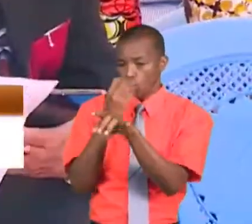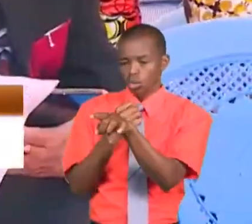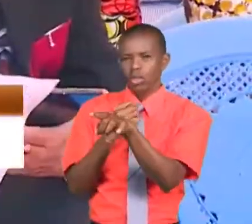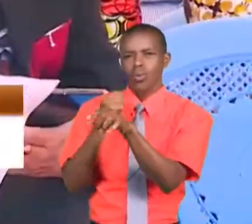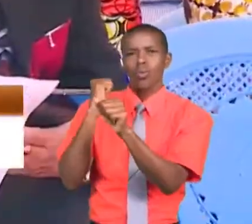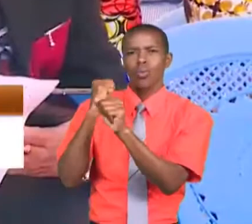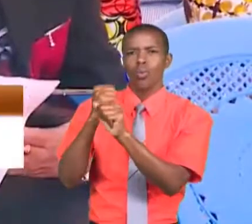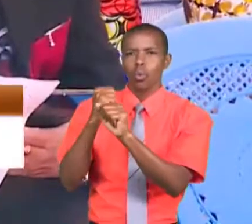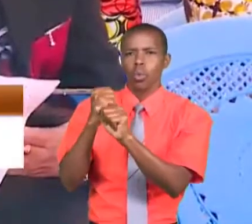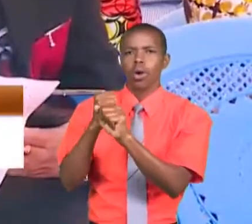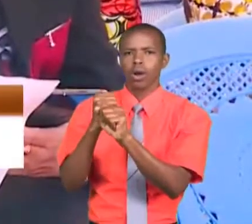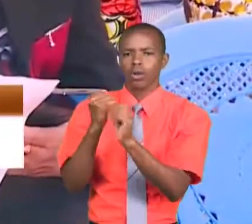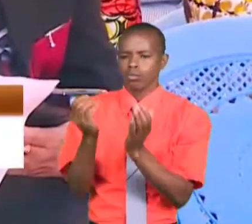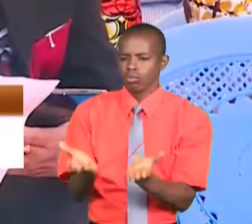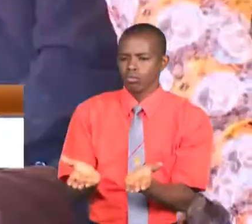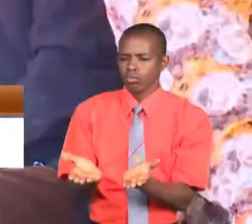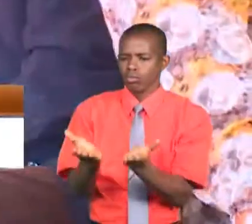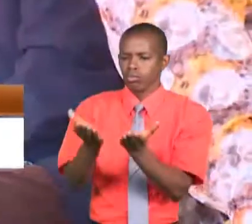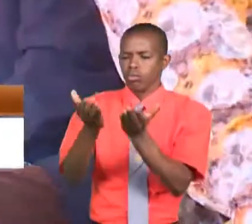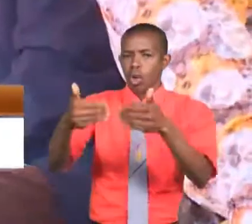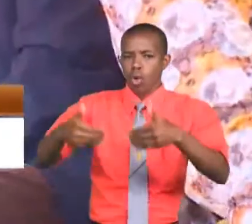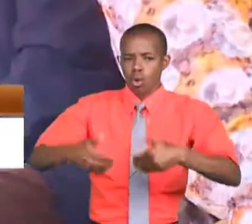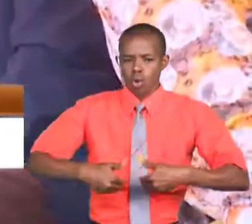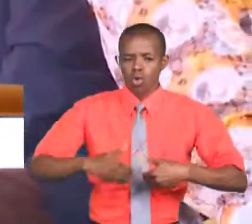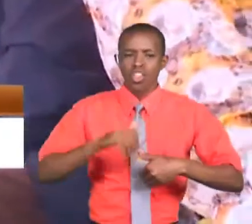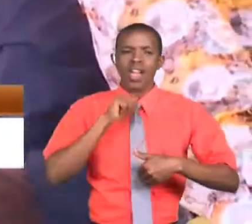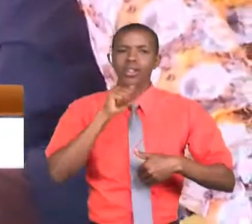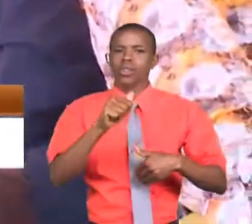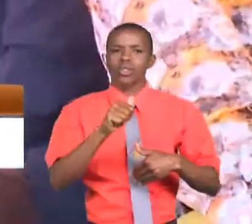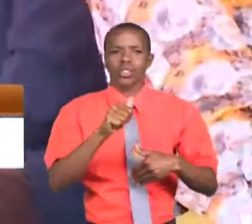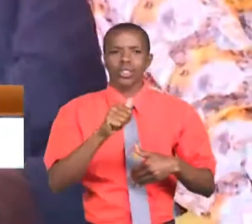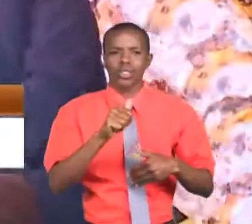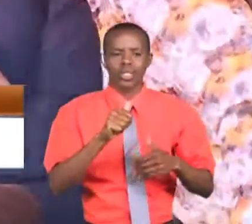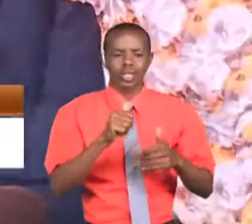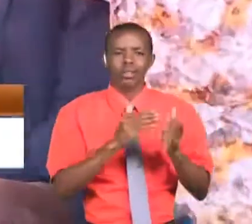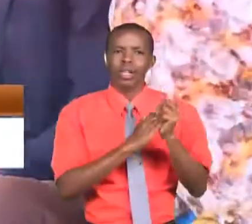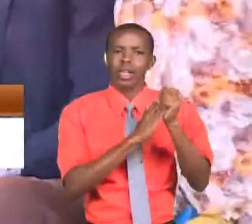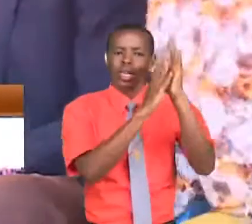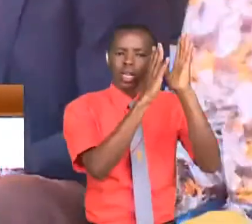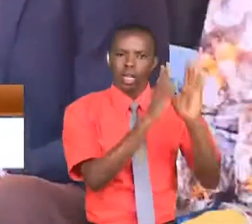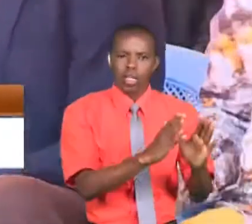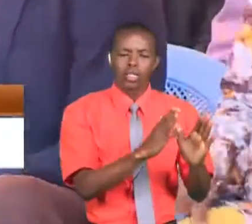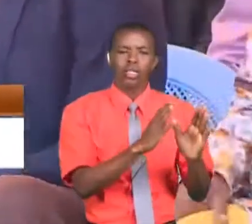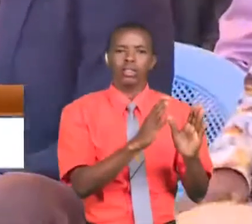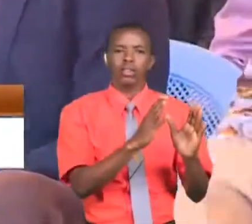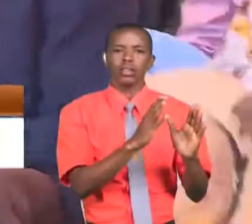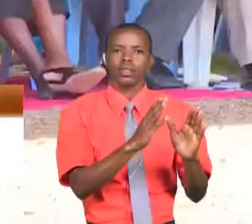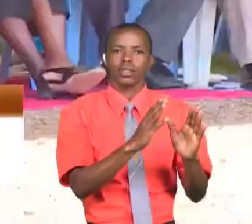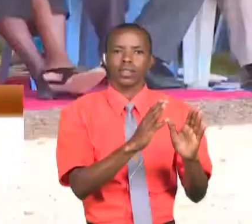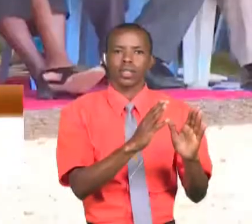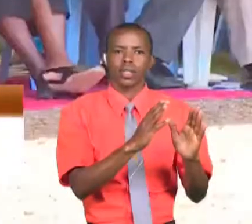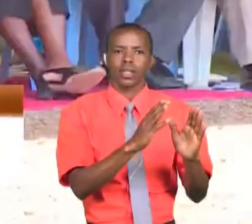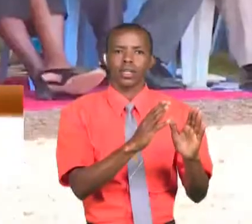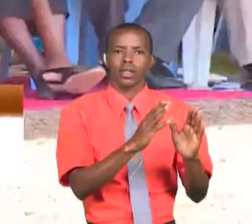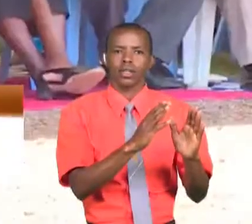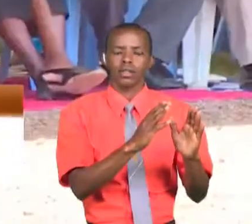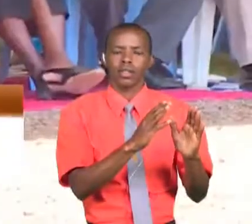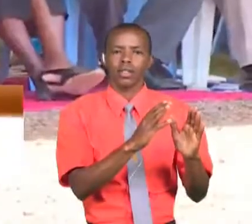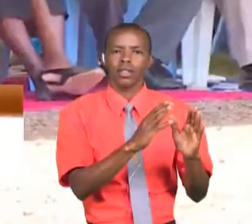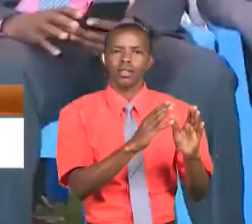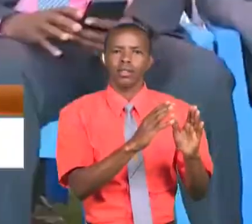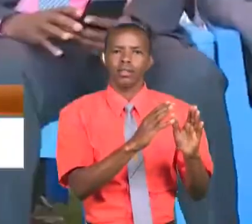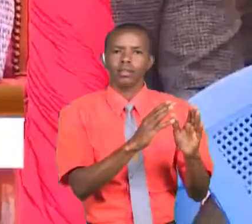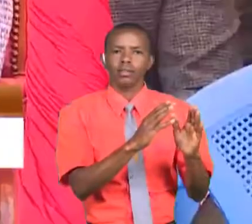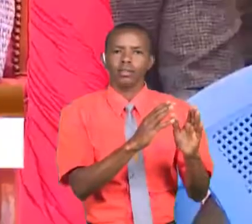kazi ya kuinua videa na bali Yee siye Kiongozi mbae anachangia Katika suwa la